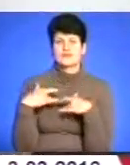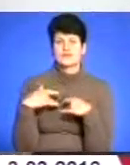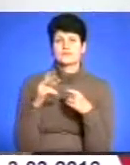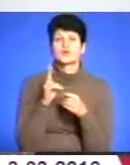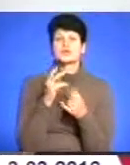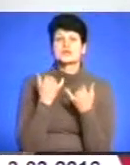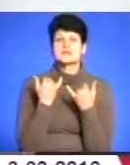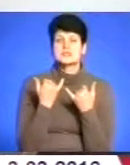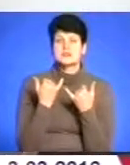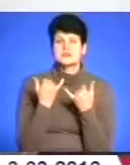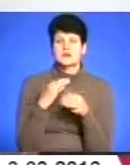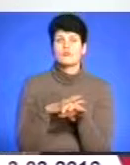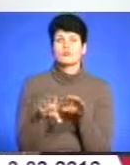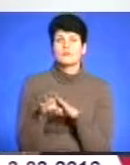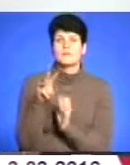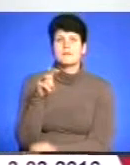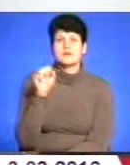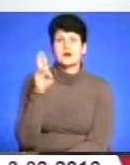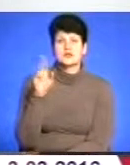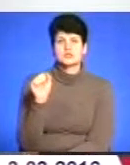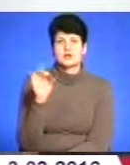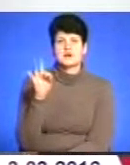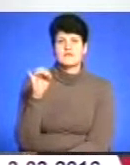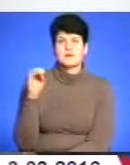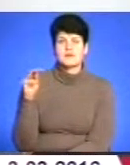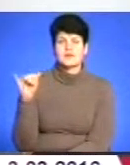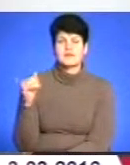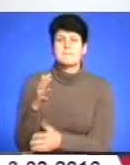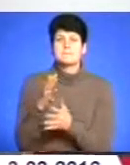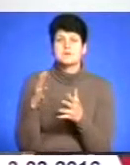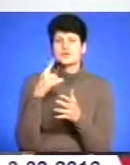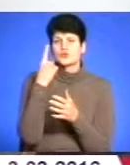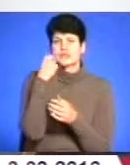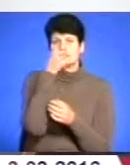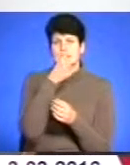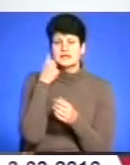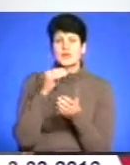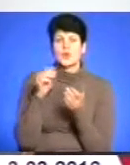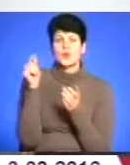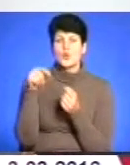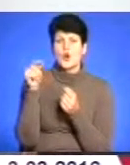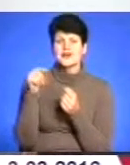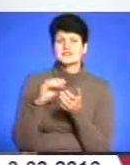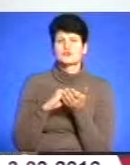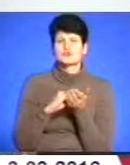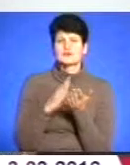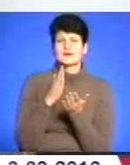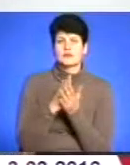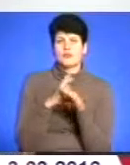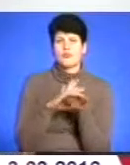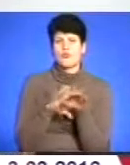зараз головний журналіст? Маша Рафламєєва, яка більше року луганська журналістка єдина, журналістка, яка знаходиться в полоні.